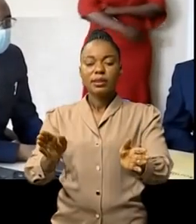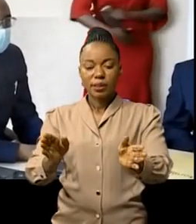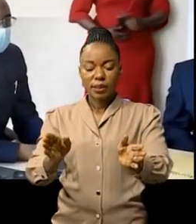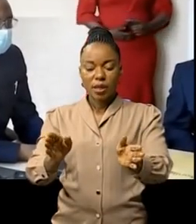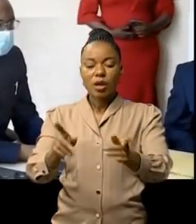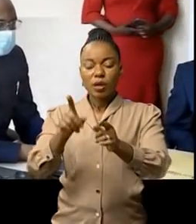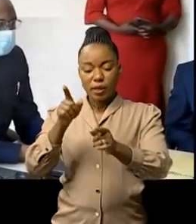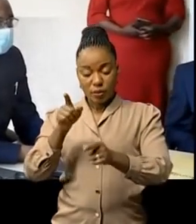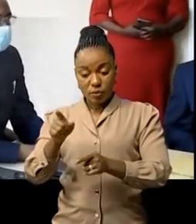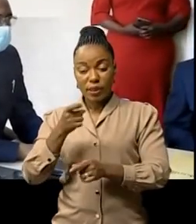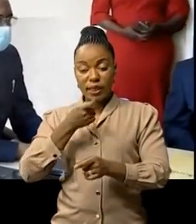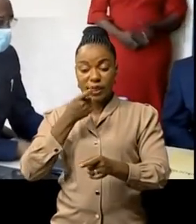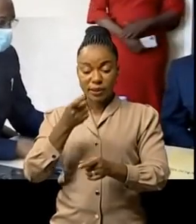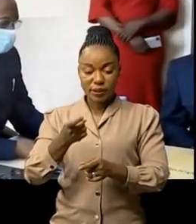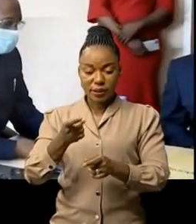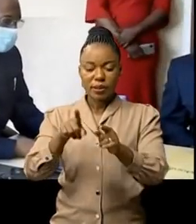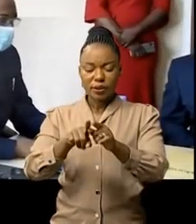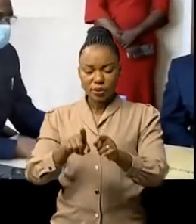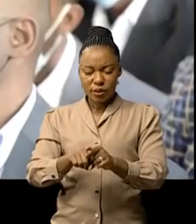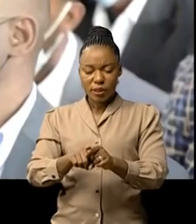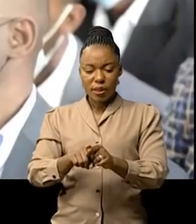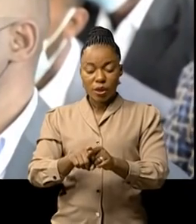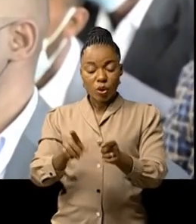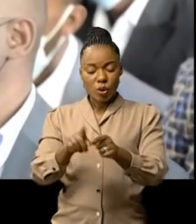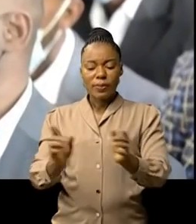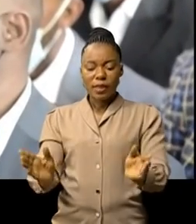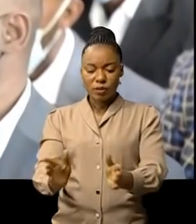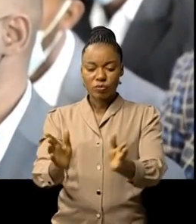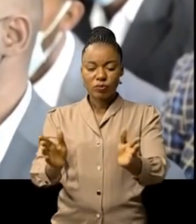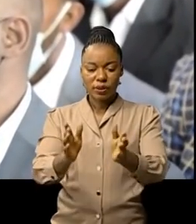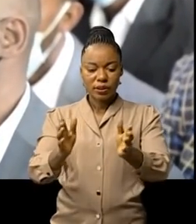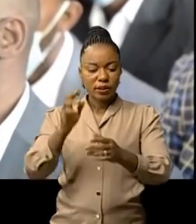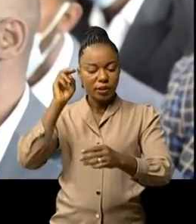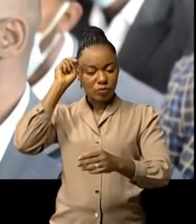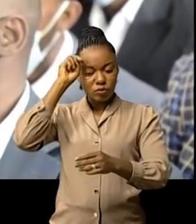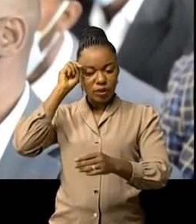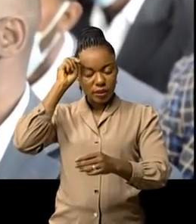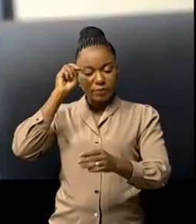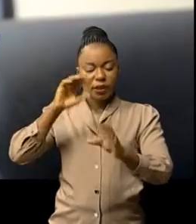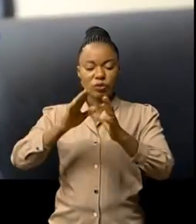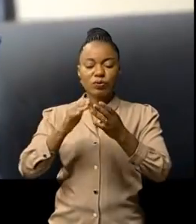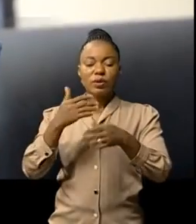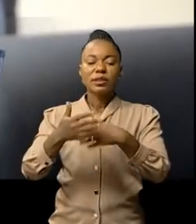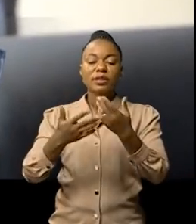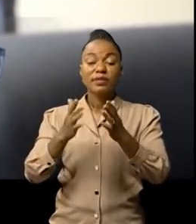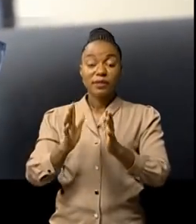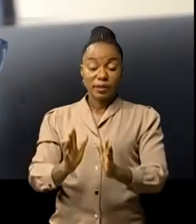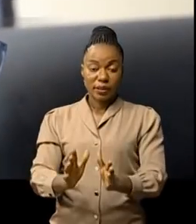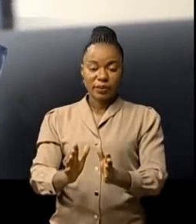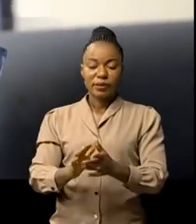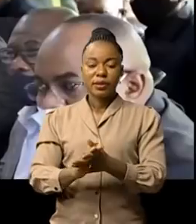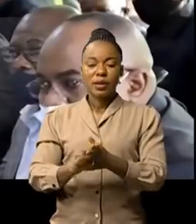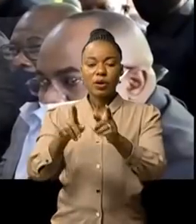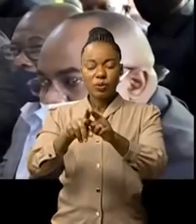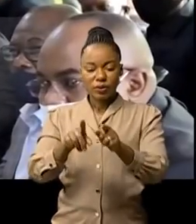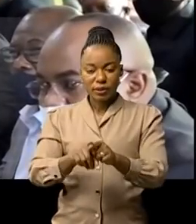Frédéric Mwamba Kanique a bon ménard d'hommes à réconforter moralement l'assistance devant le président du conseil d'administration de cet